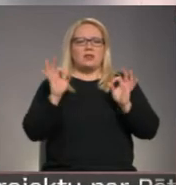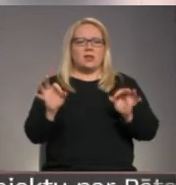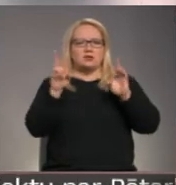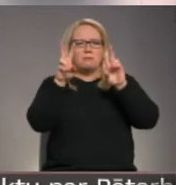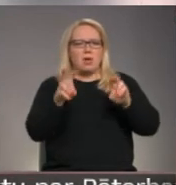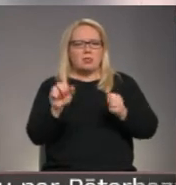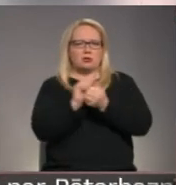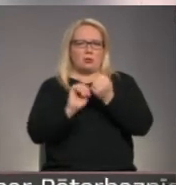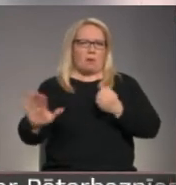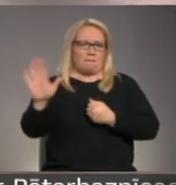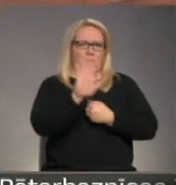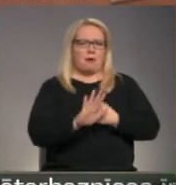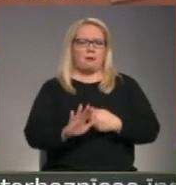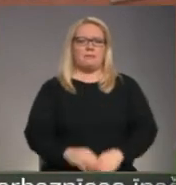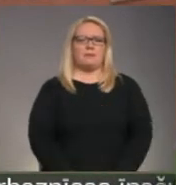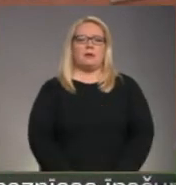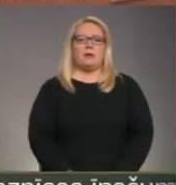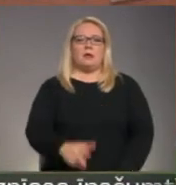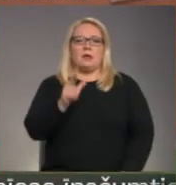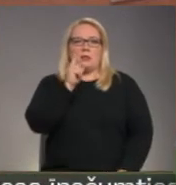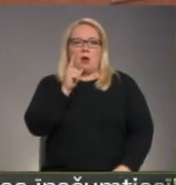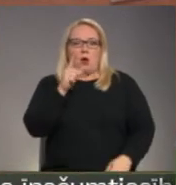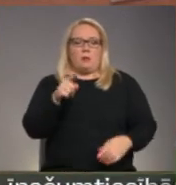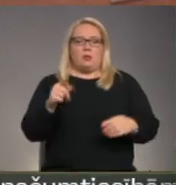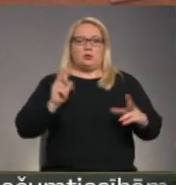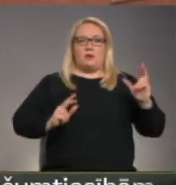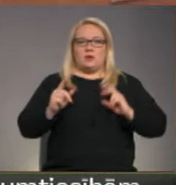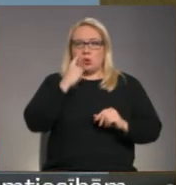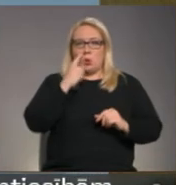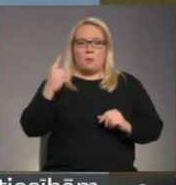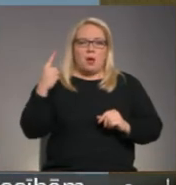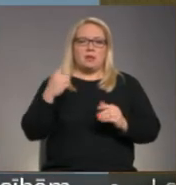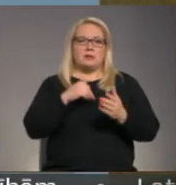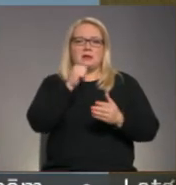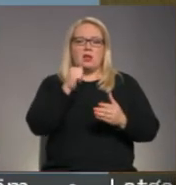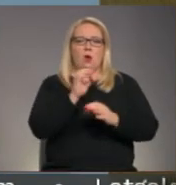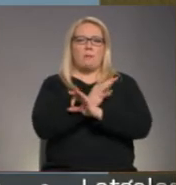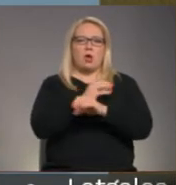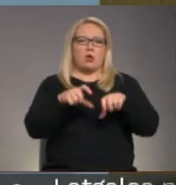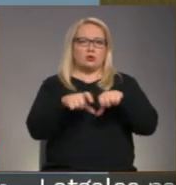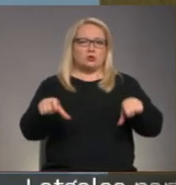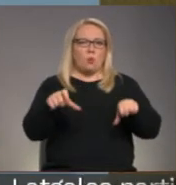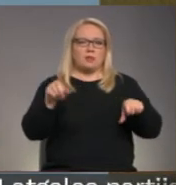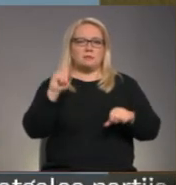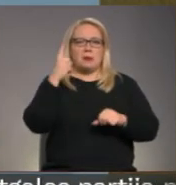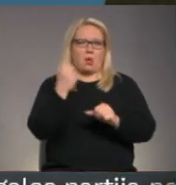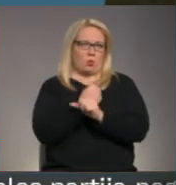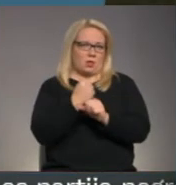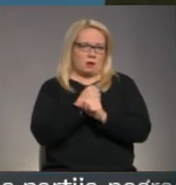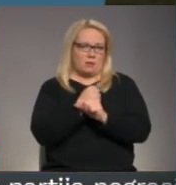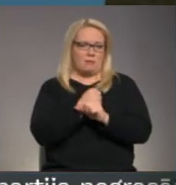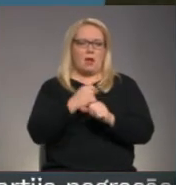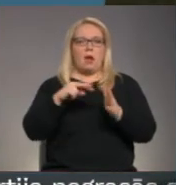Latgās kolēģi. Daugavpils universitātē nu pat aizvadīta Zaļo biologu skolas pirmā nodarbība.